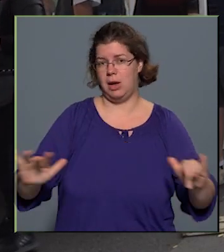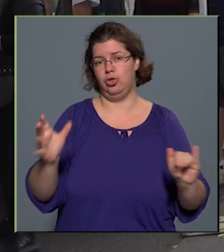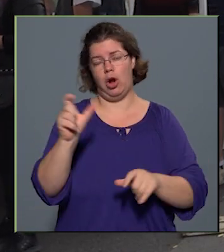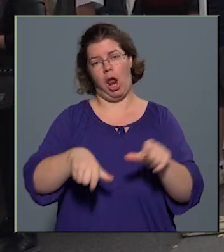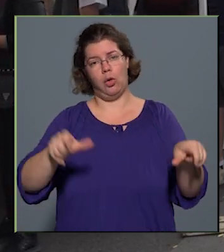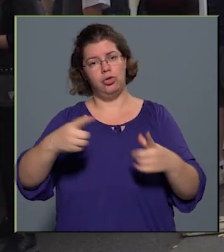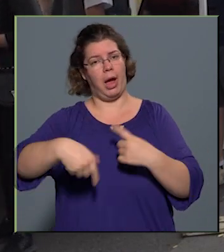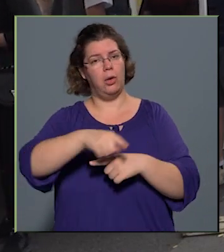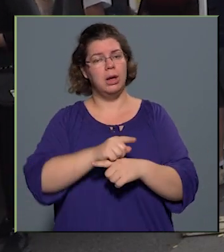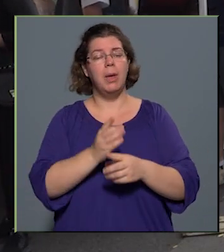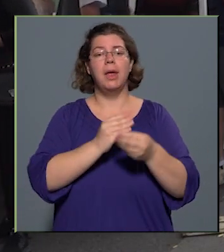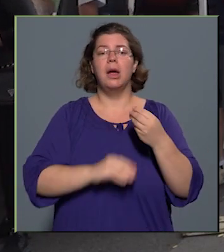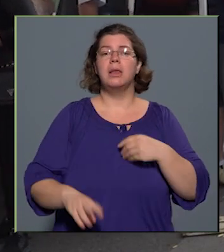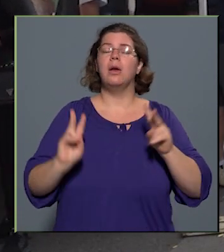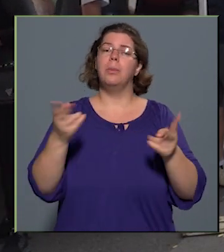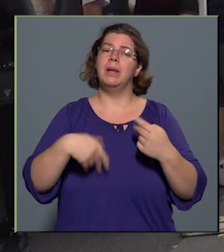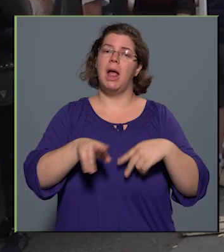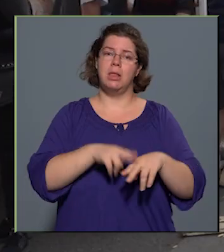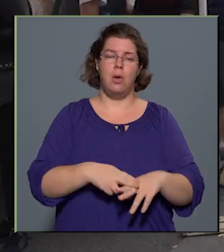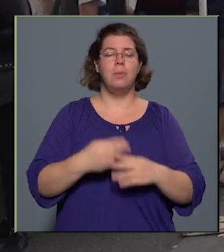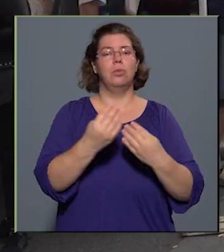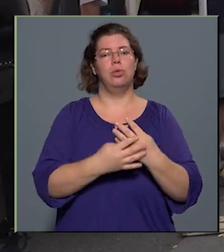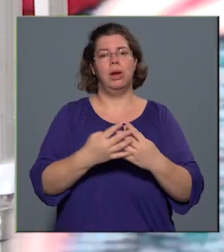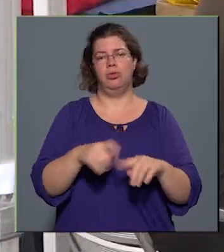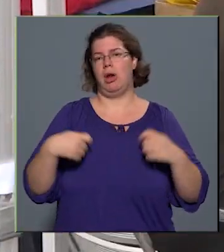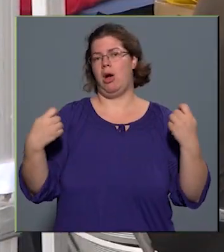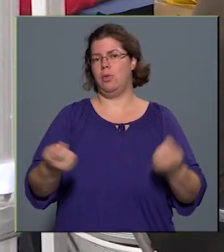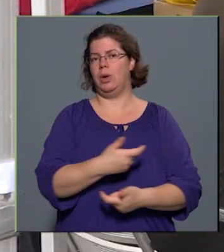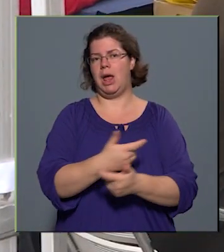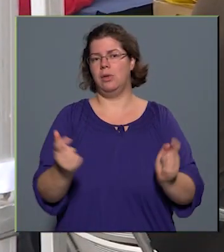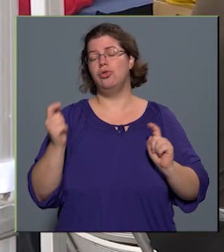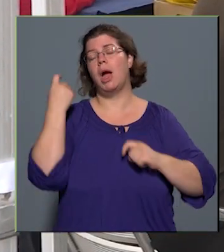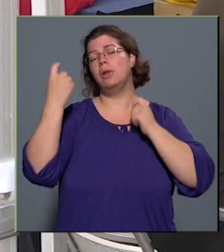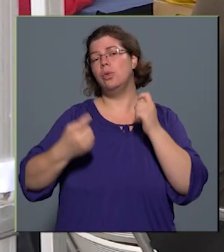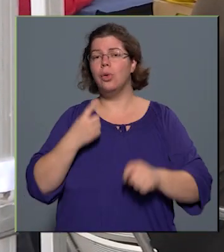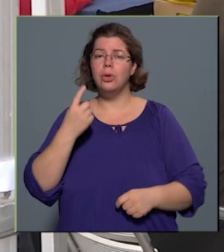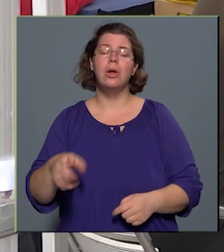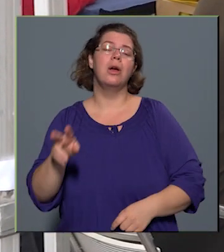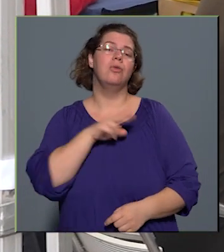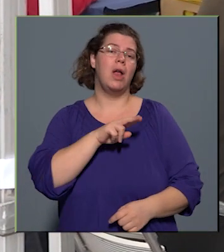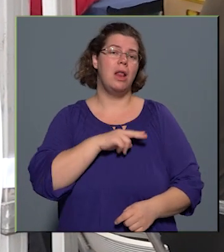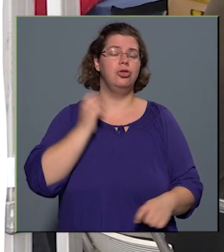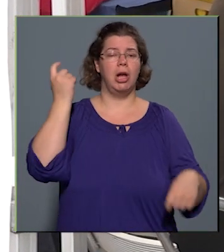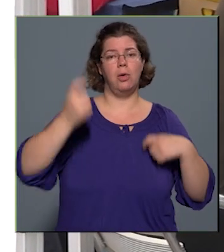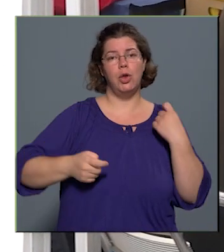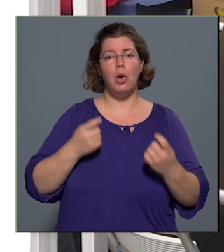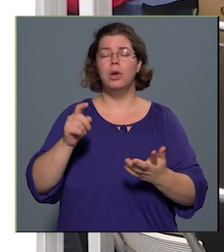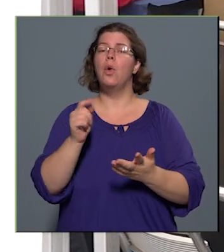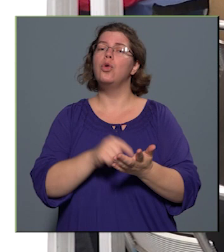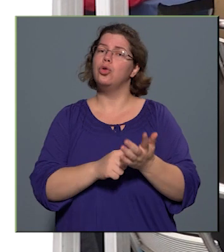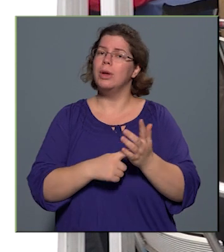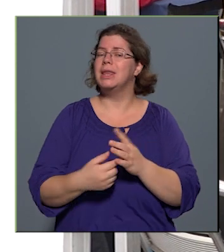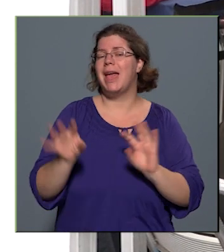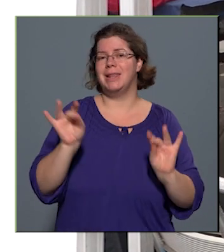illetve azért, hogy minél több szűrésre adjunk lehetőséget. Úgy gondoljuk, hogy egy felelősen gondolkodó gyógyszercégnek